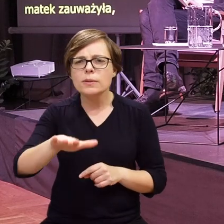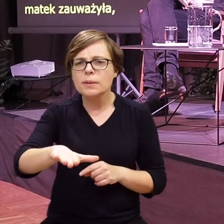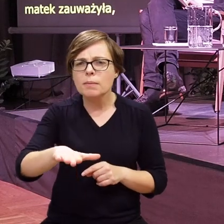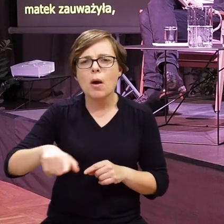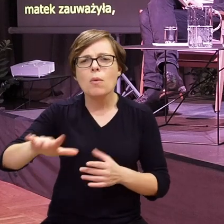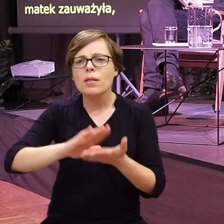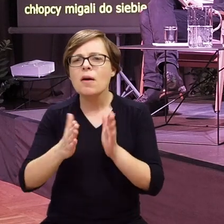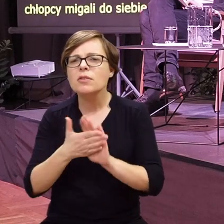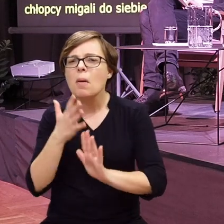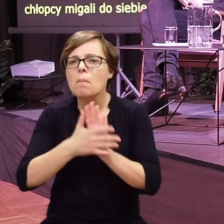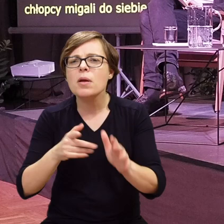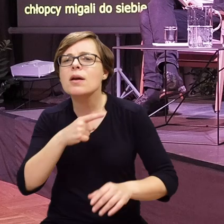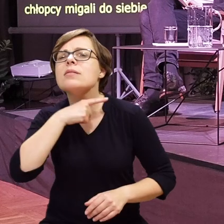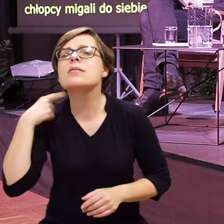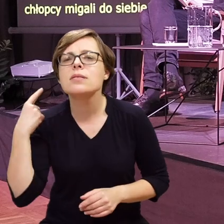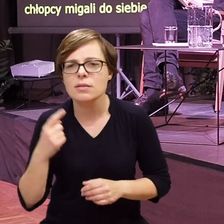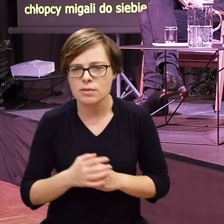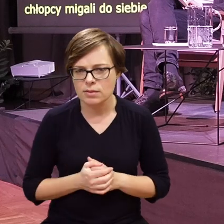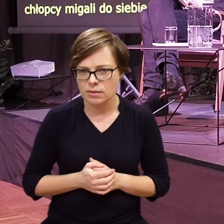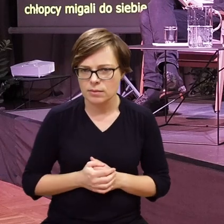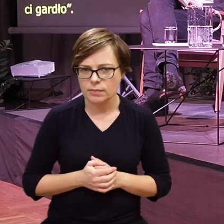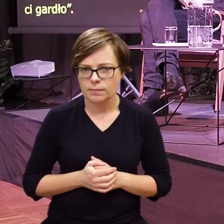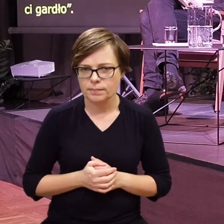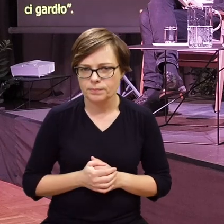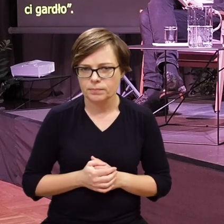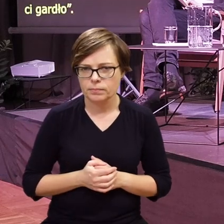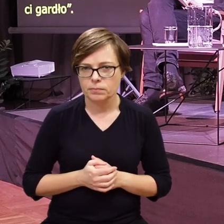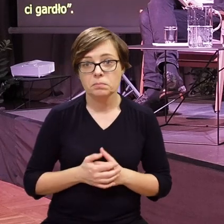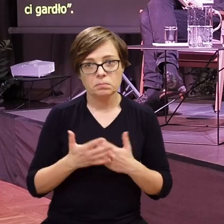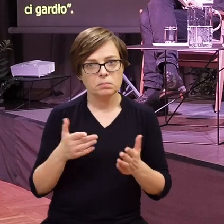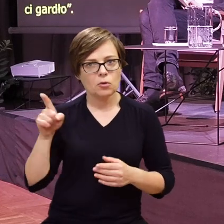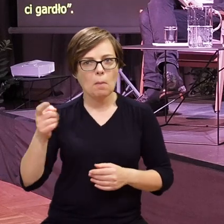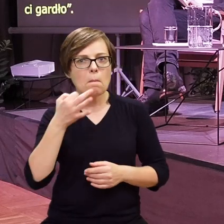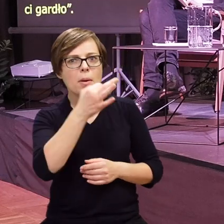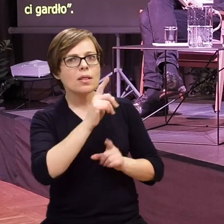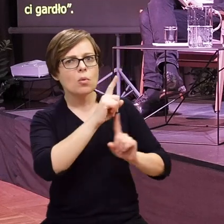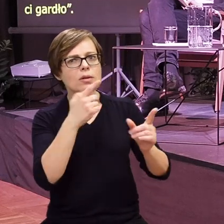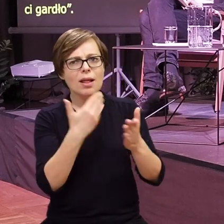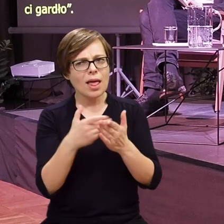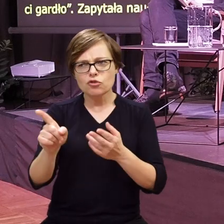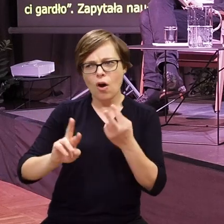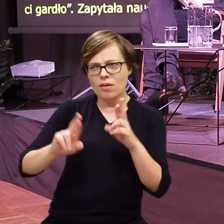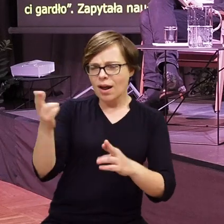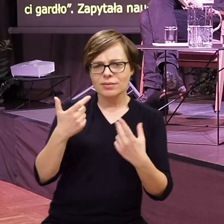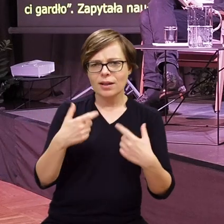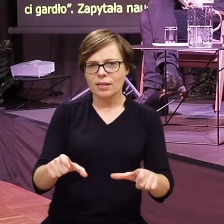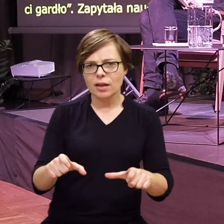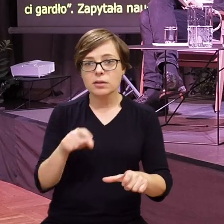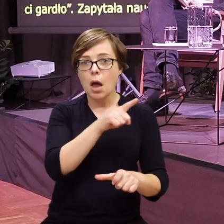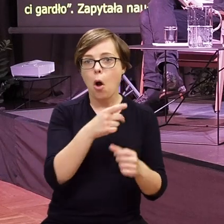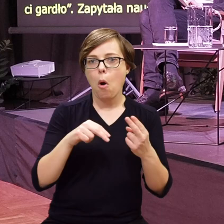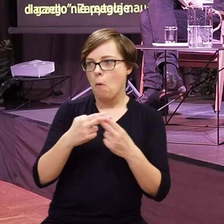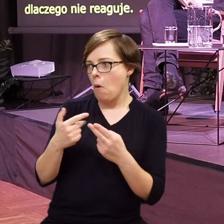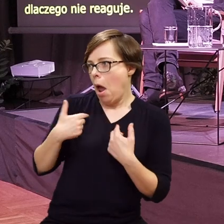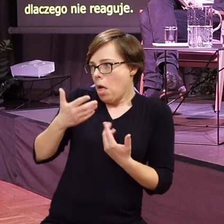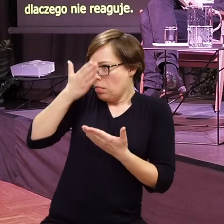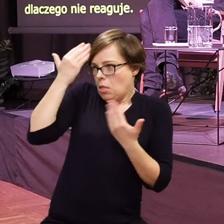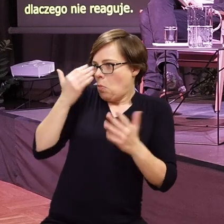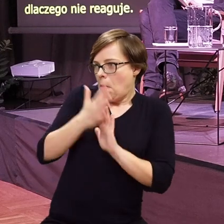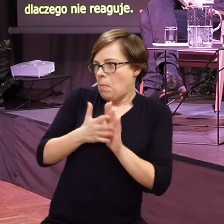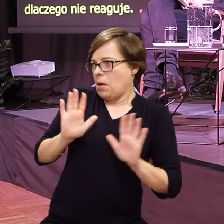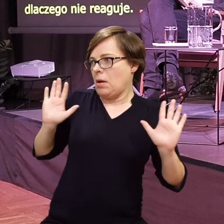chłopcy migali do siebie poderżne ci gardło. Zapytała nauczycielka, dlaczego nie reaguje. Ja nie migam,